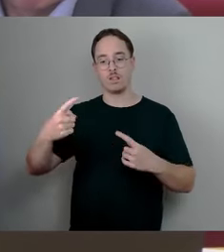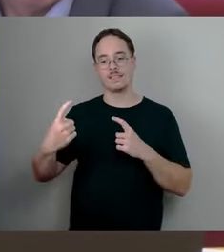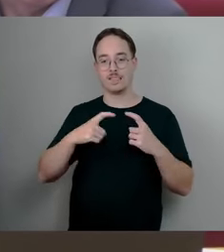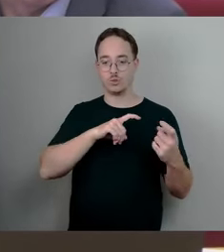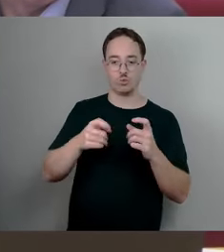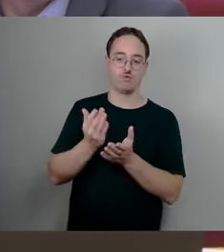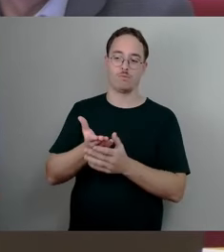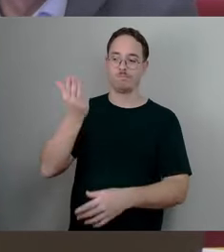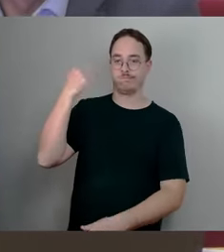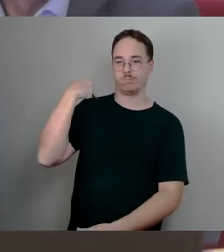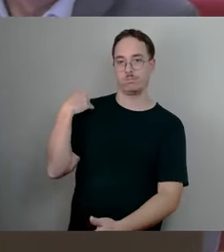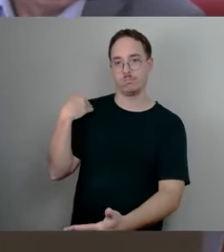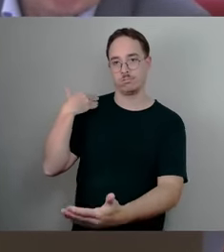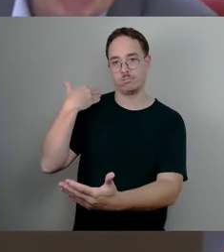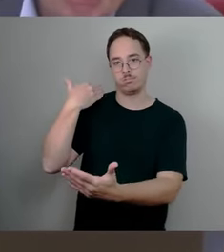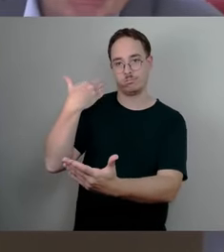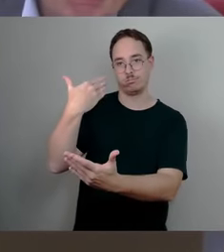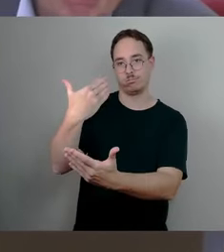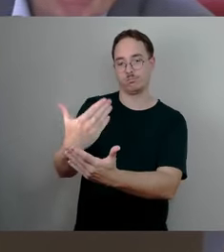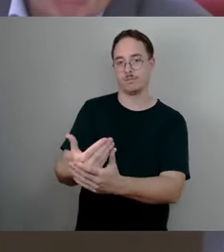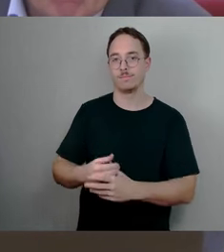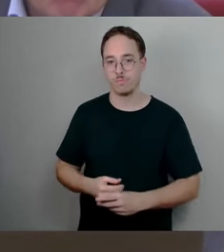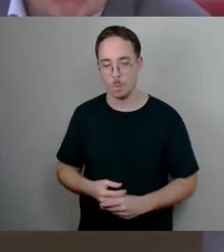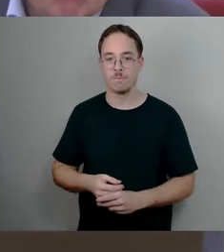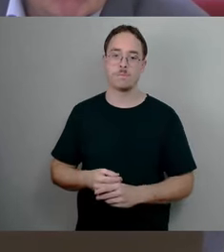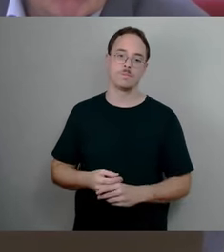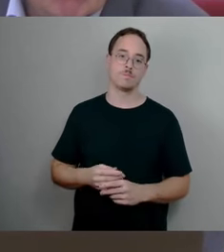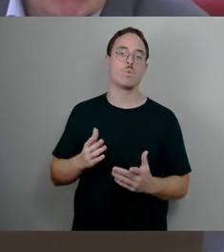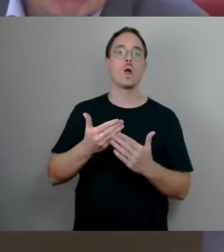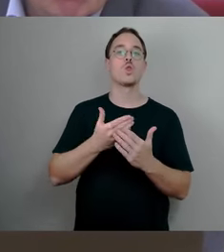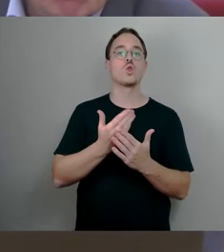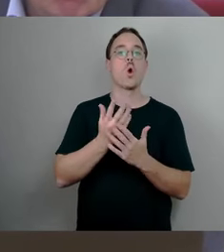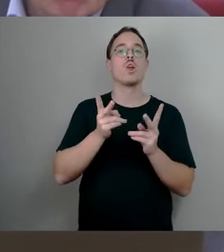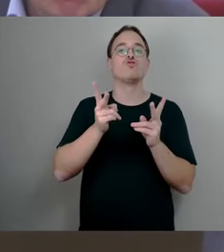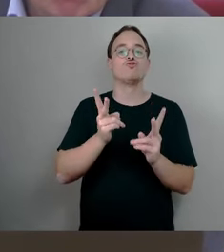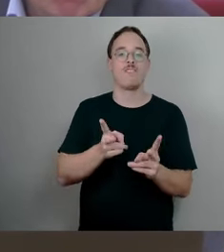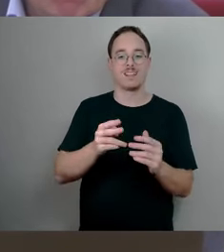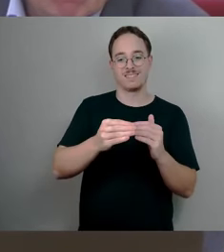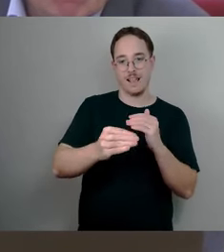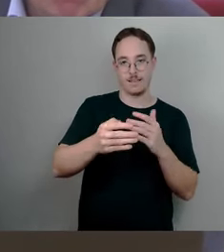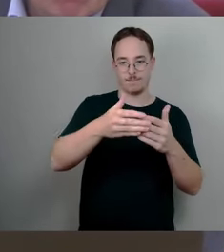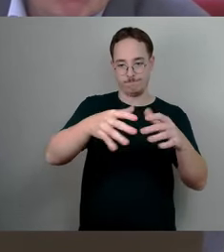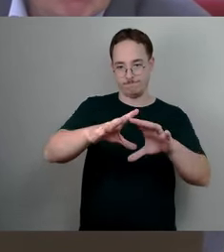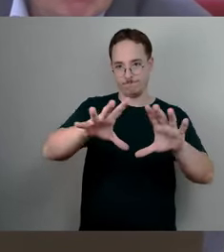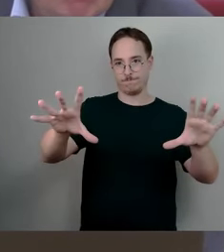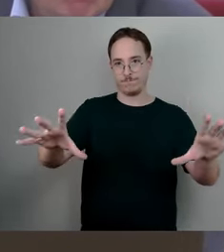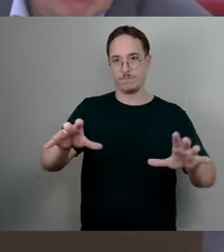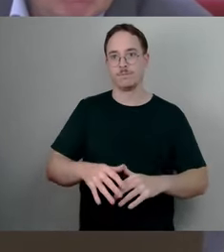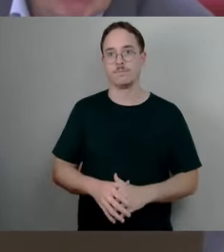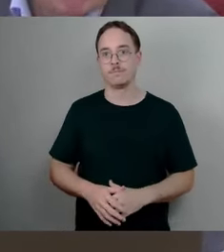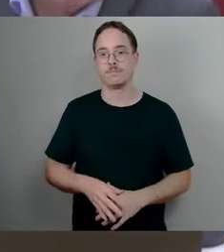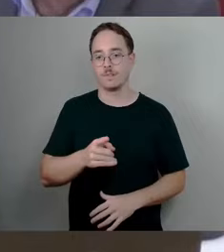eine Akzentuierung auf der Neuchte der Seite zu setzen, schon Diskussionen in den Nullerjahren gewesen sind